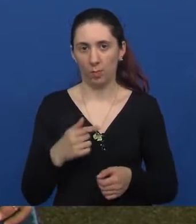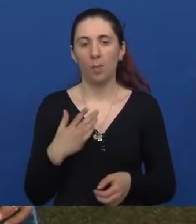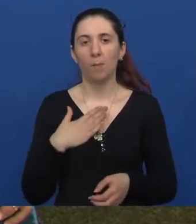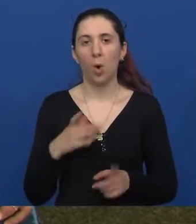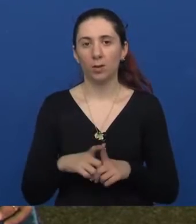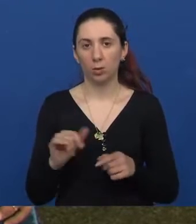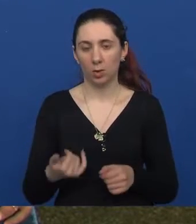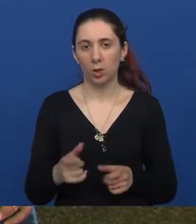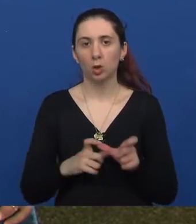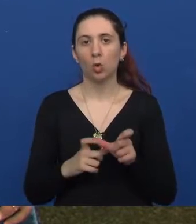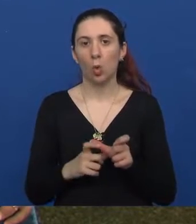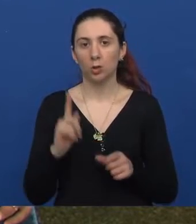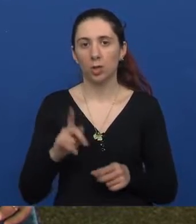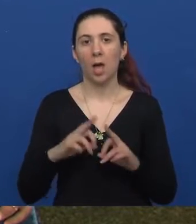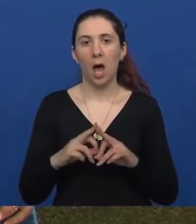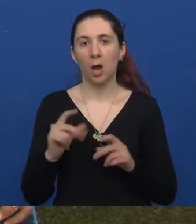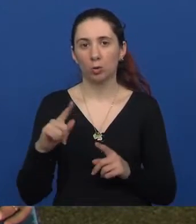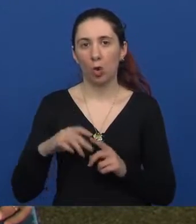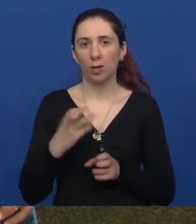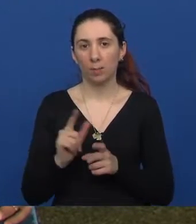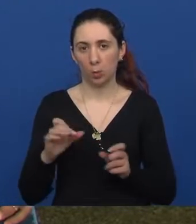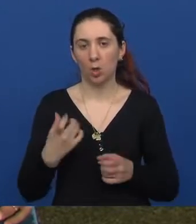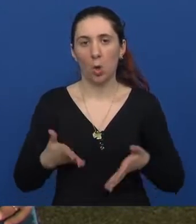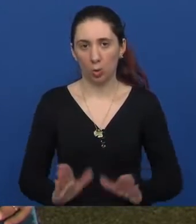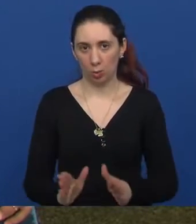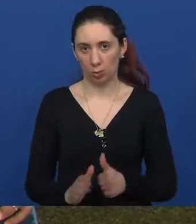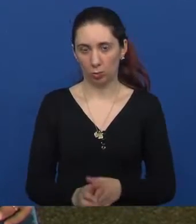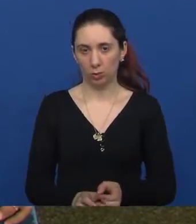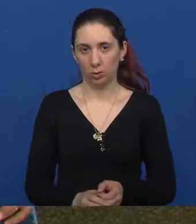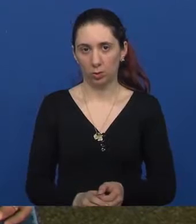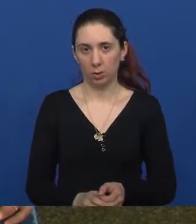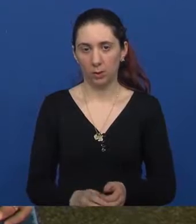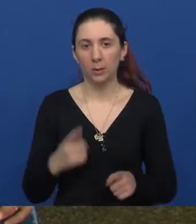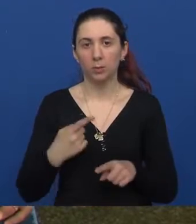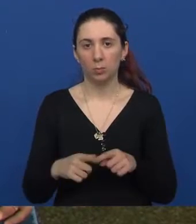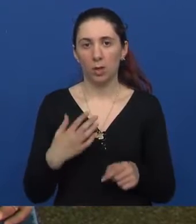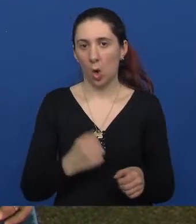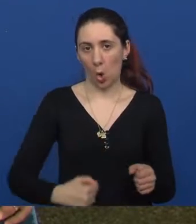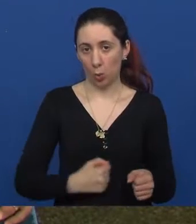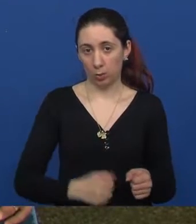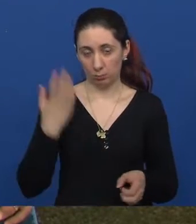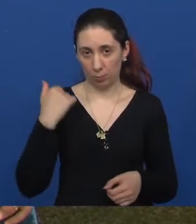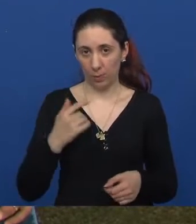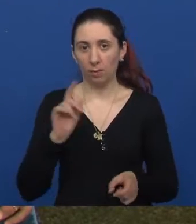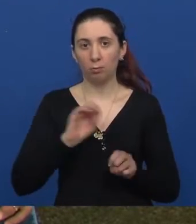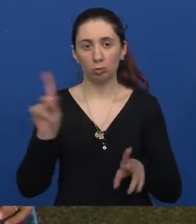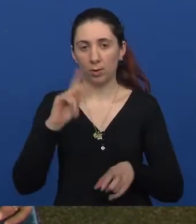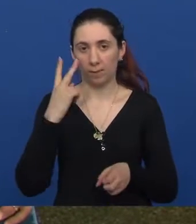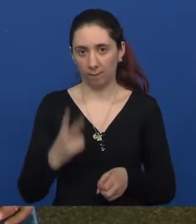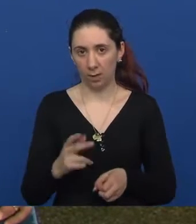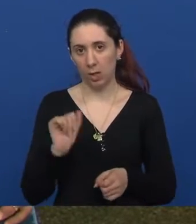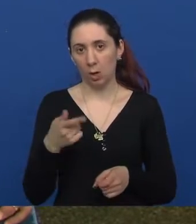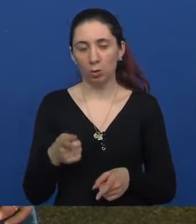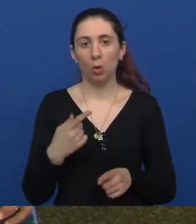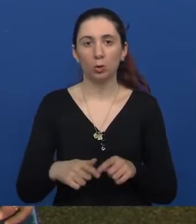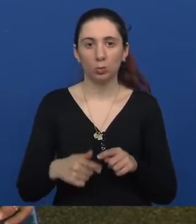diagnoza je skolioza i artrogripoza odrođenja s tim da se na ultrazvuku nije ništa vidjelo. Sad, da li